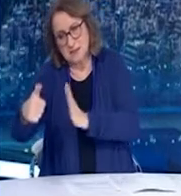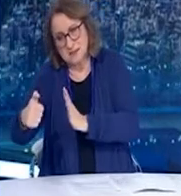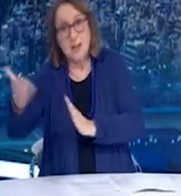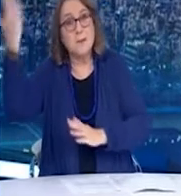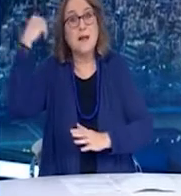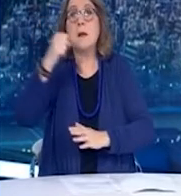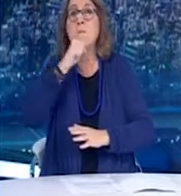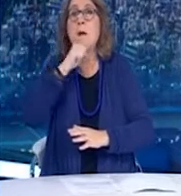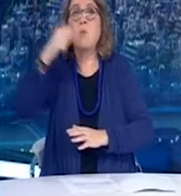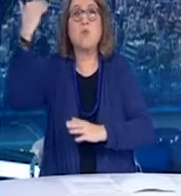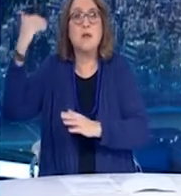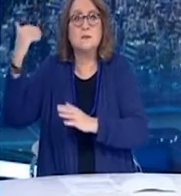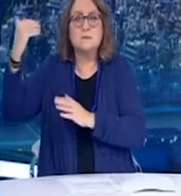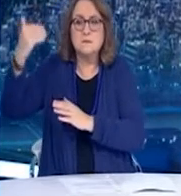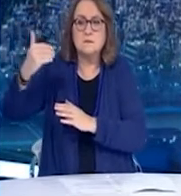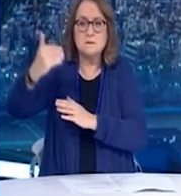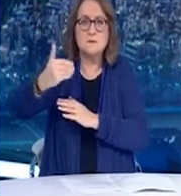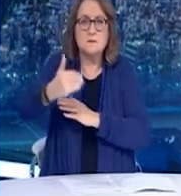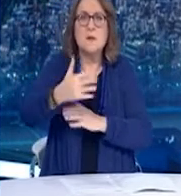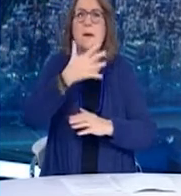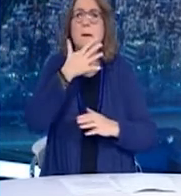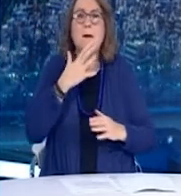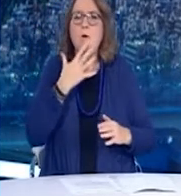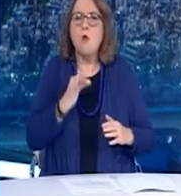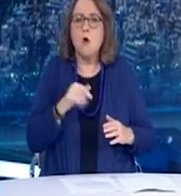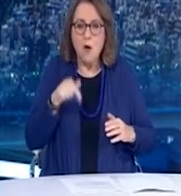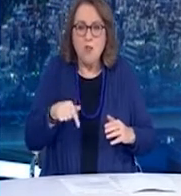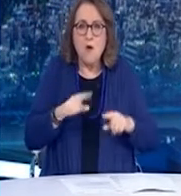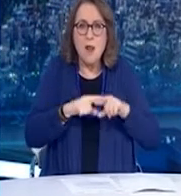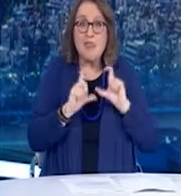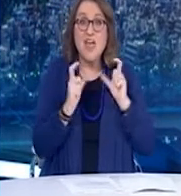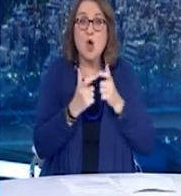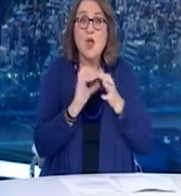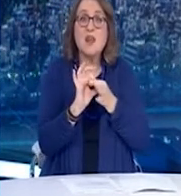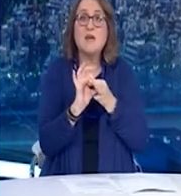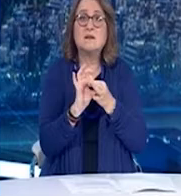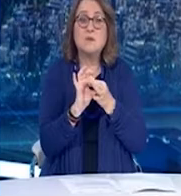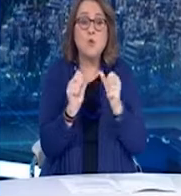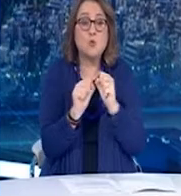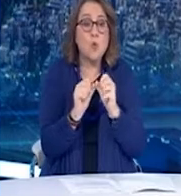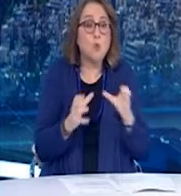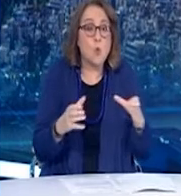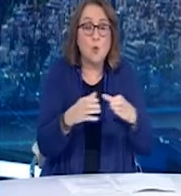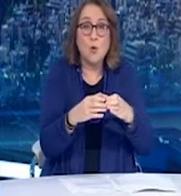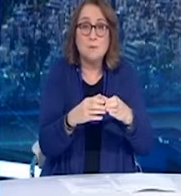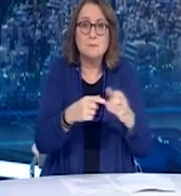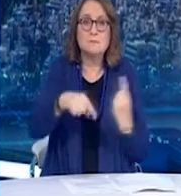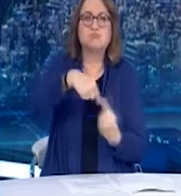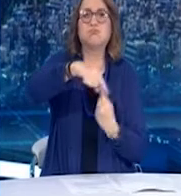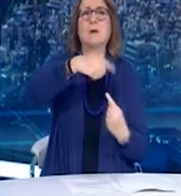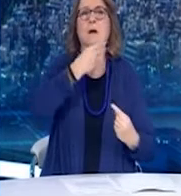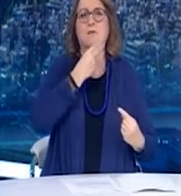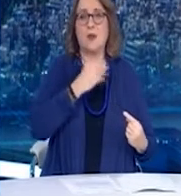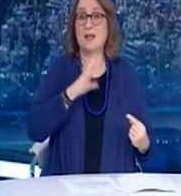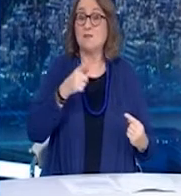που πρέπει να προστατεύσετε τους γυραιότερους των οικογένειών σας. Τώρα περισσότερο από ποτέ. Ελαχιστοποιήστε τις επαφές